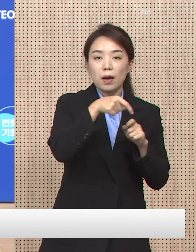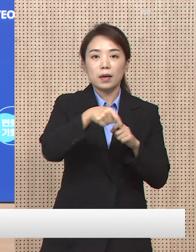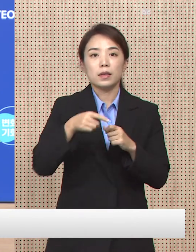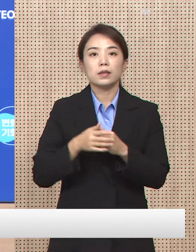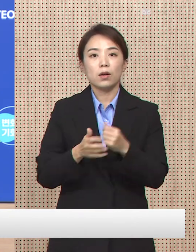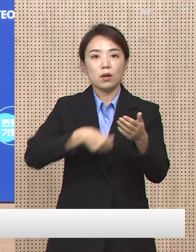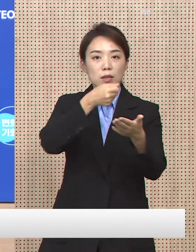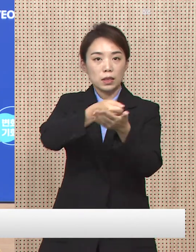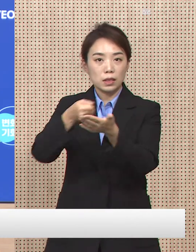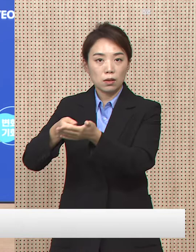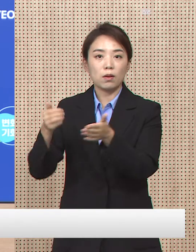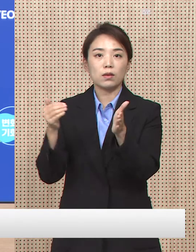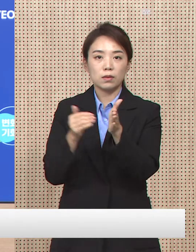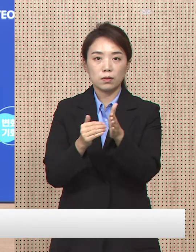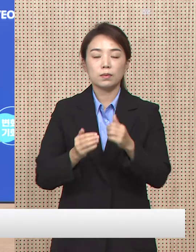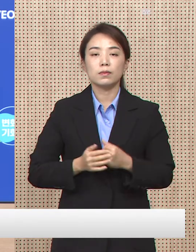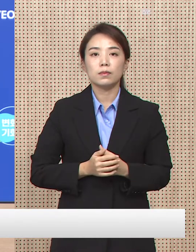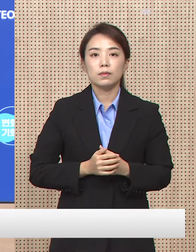약국으로 지정하고 있습니다.